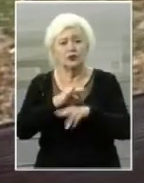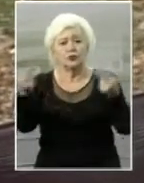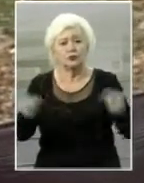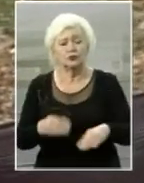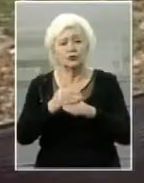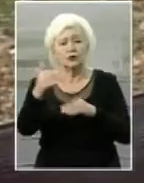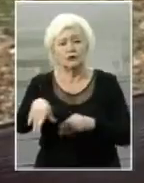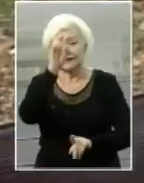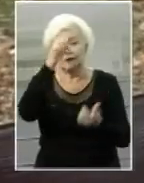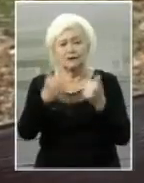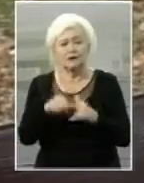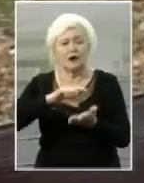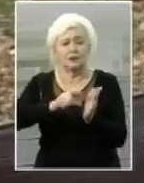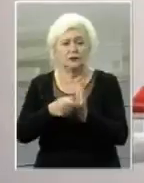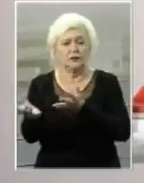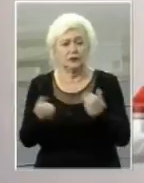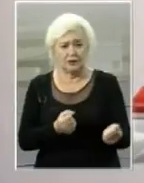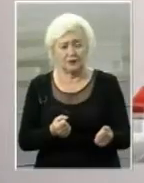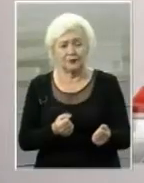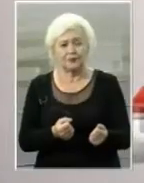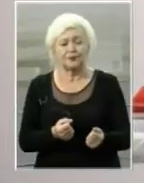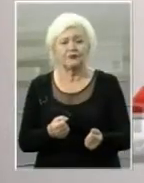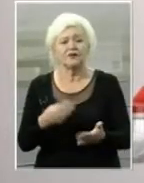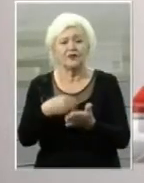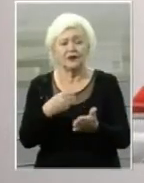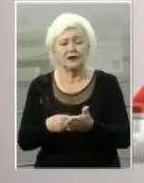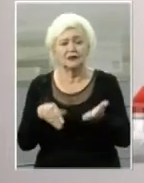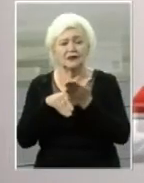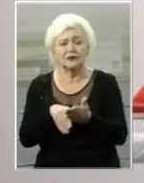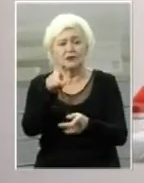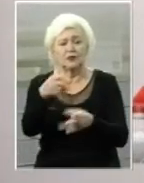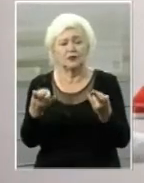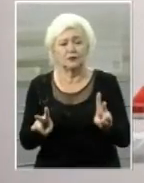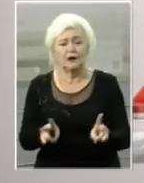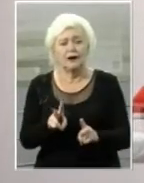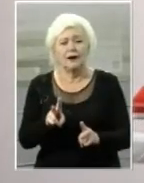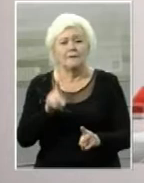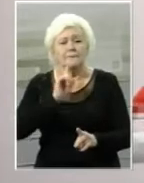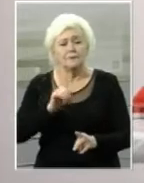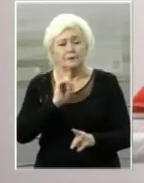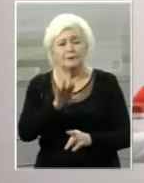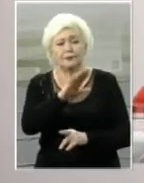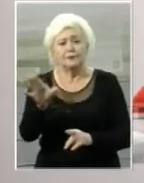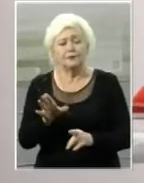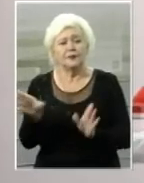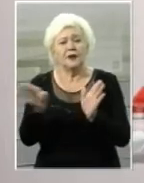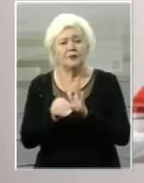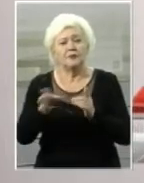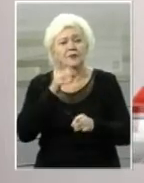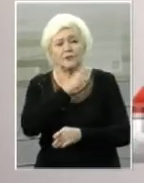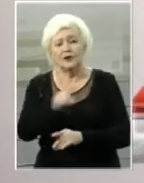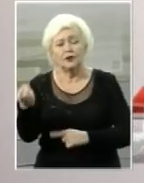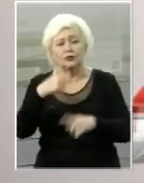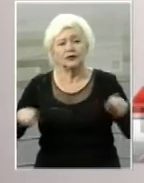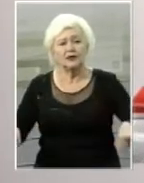пізніше і державне житло отримаємо. Фінансова допомога йому все потрібна. Потрібно при реабілітації,